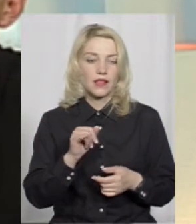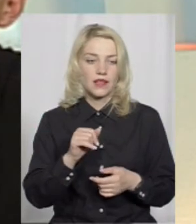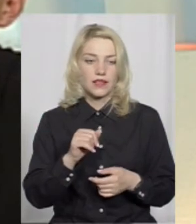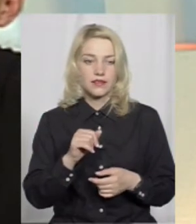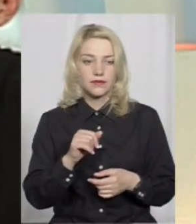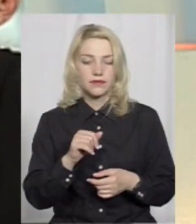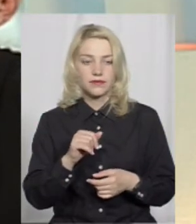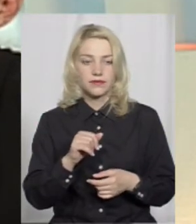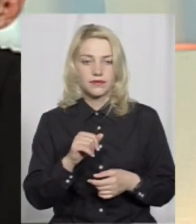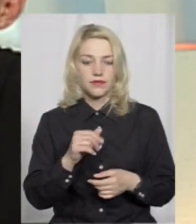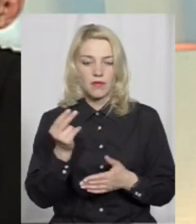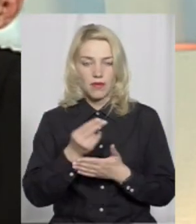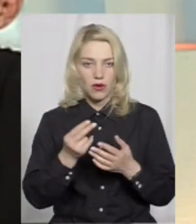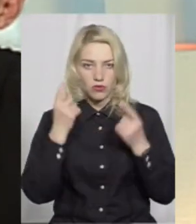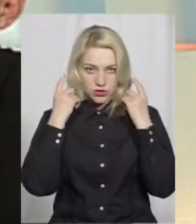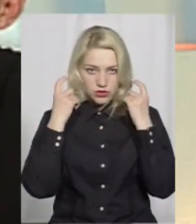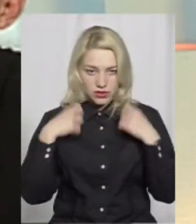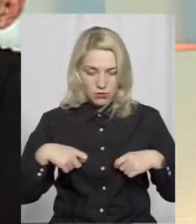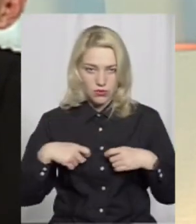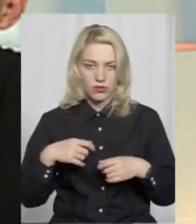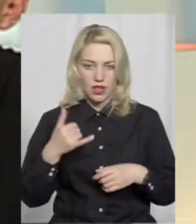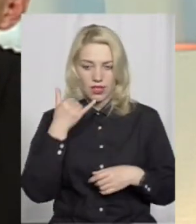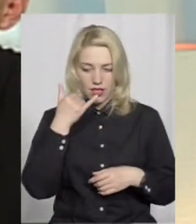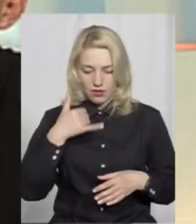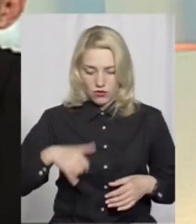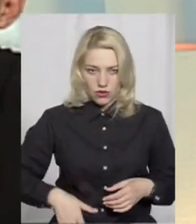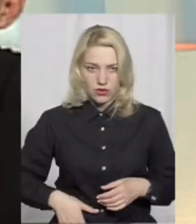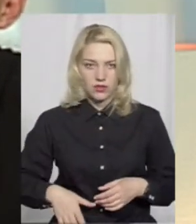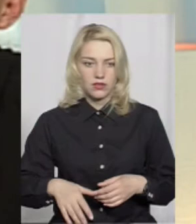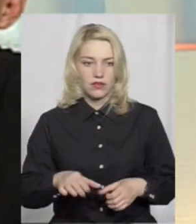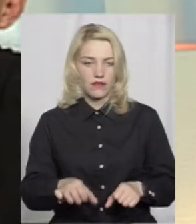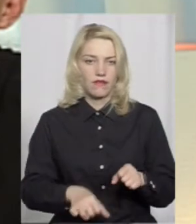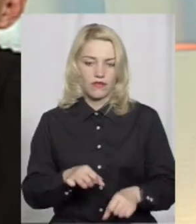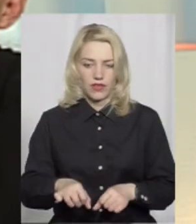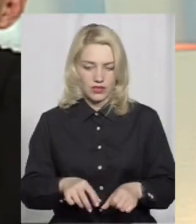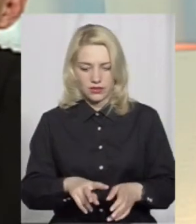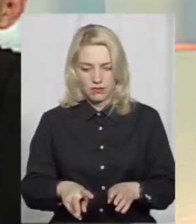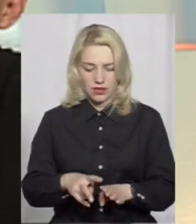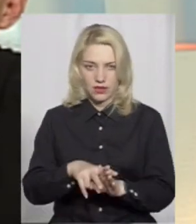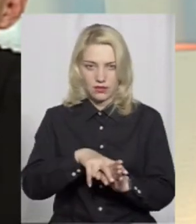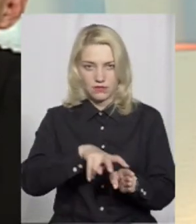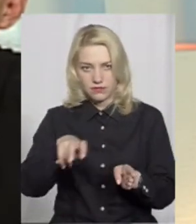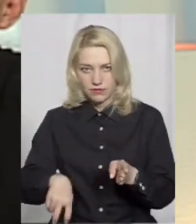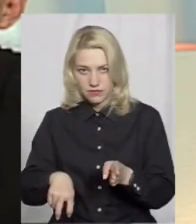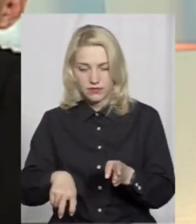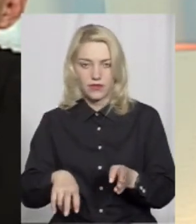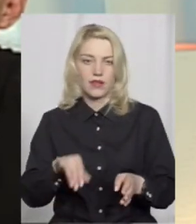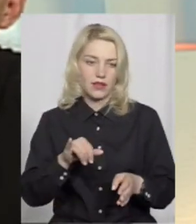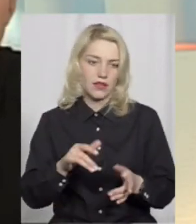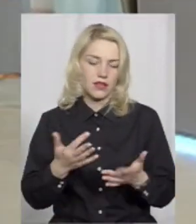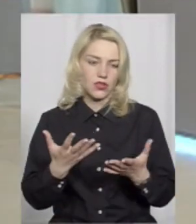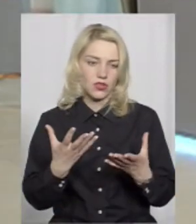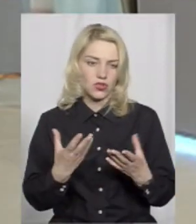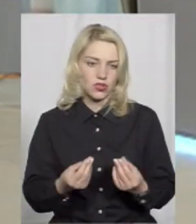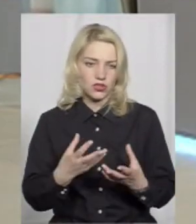це «Зніми навушники», «Положи телефон», «Злізь з велосипеда» і ще,